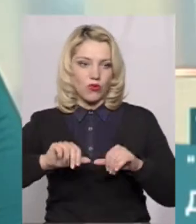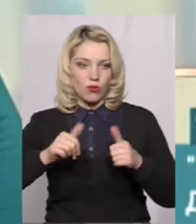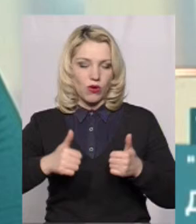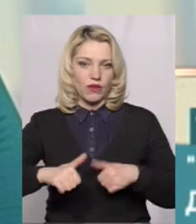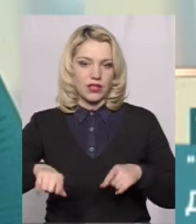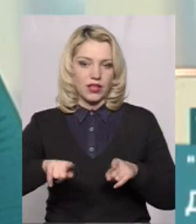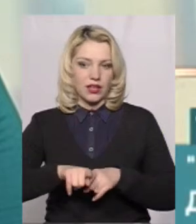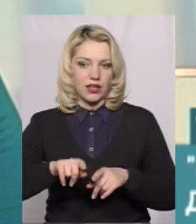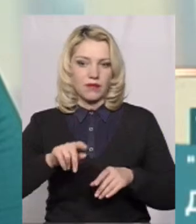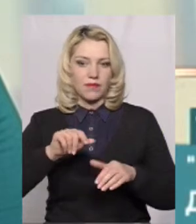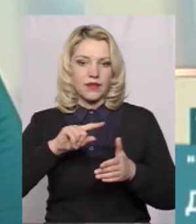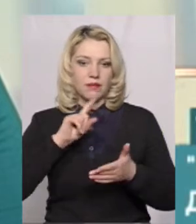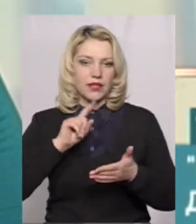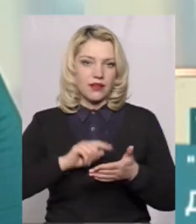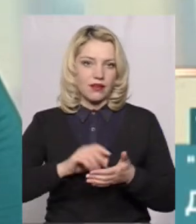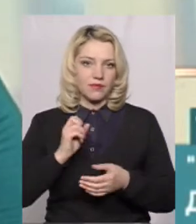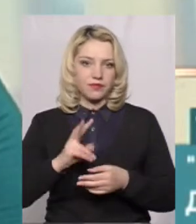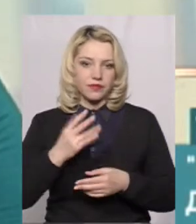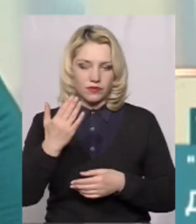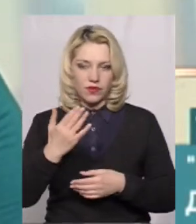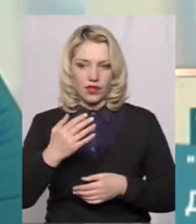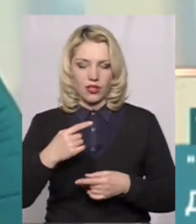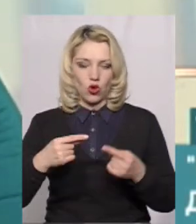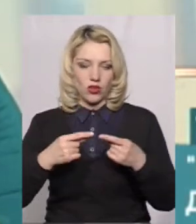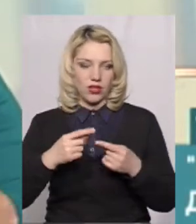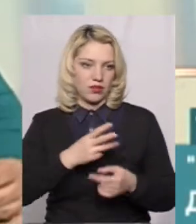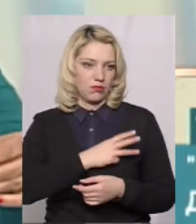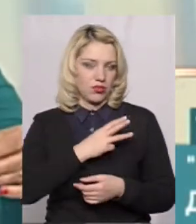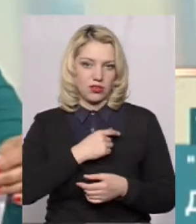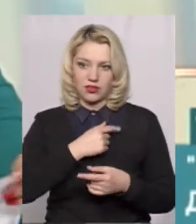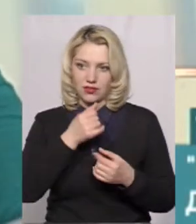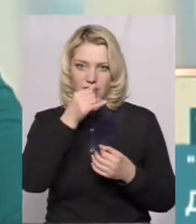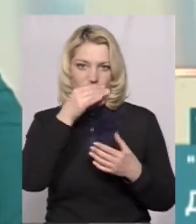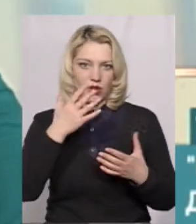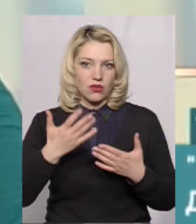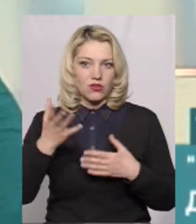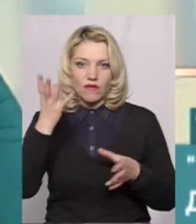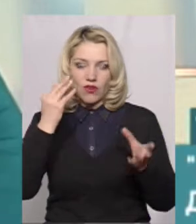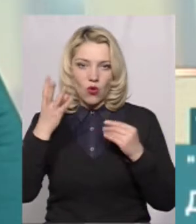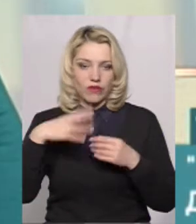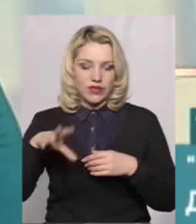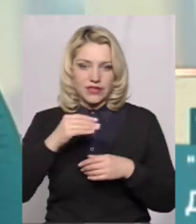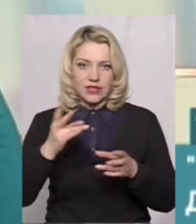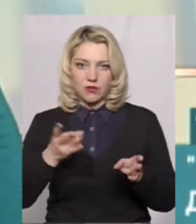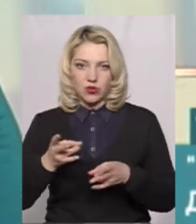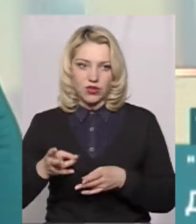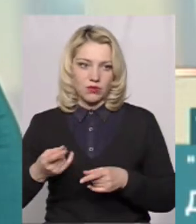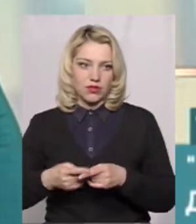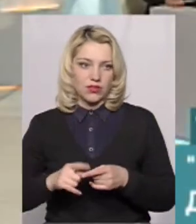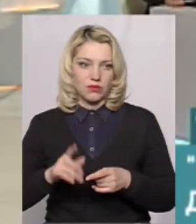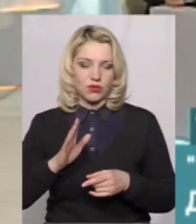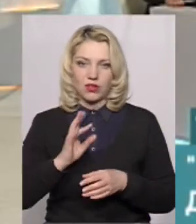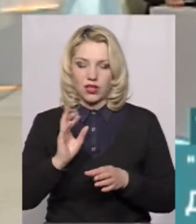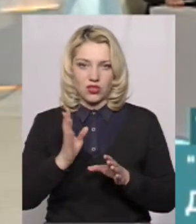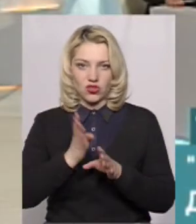питання, як їхні конкретні бажання. Це просто нереально. Якщо ми будемо враховувати всі потреби, то це буде